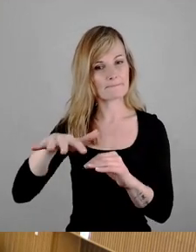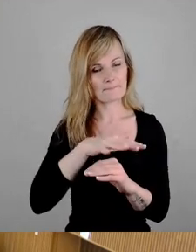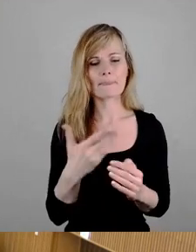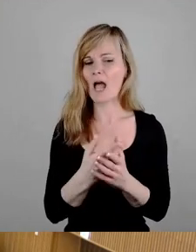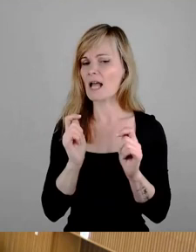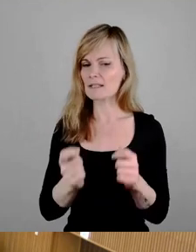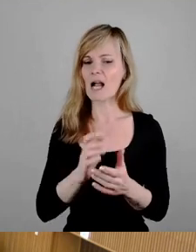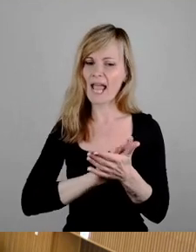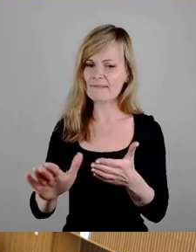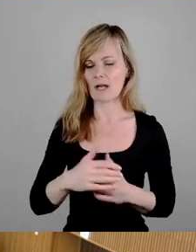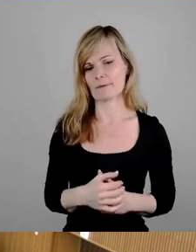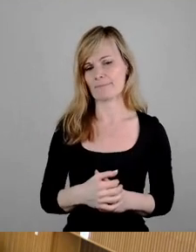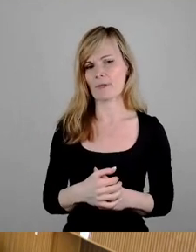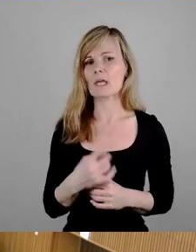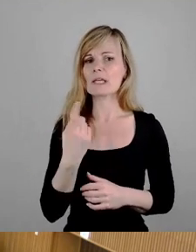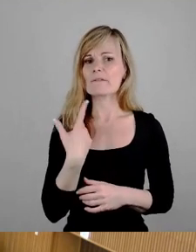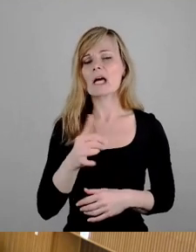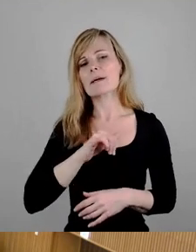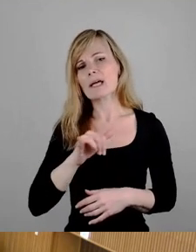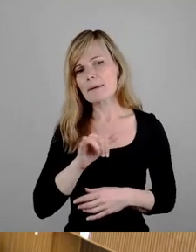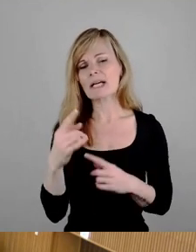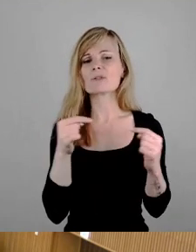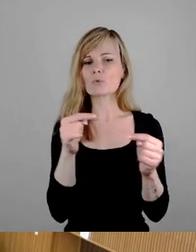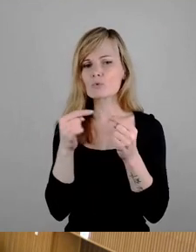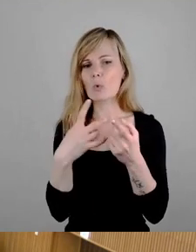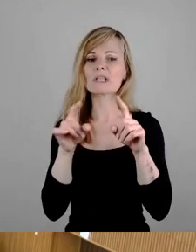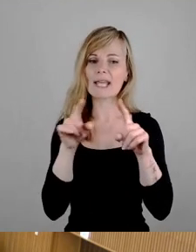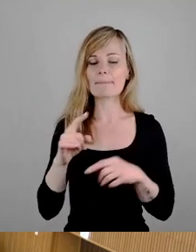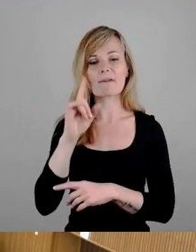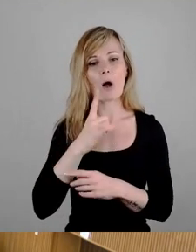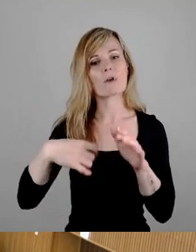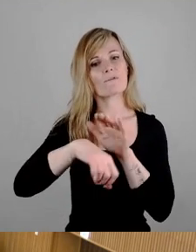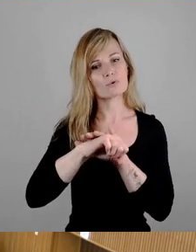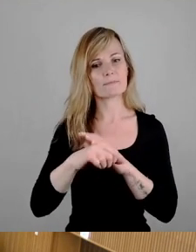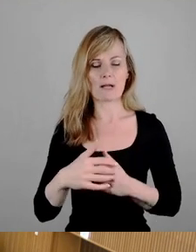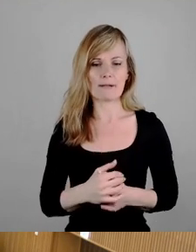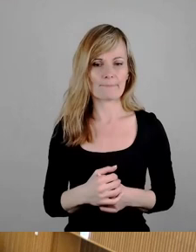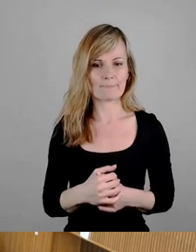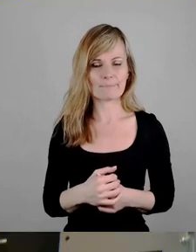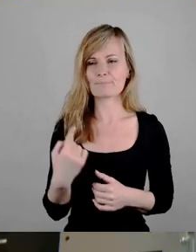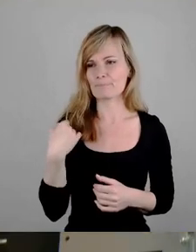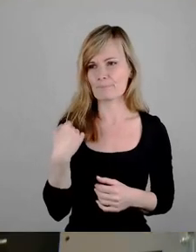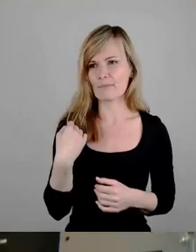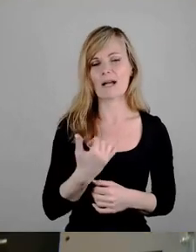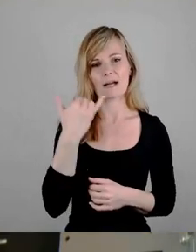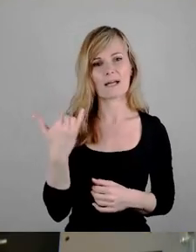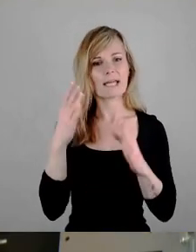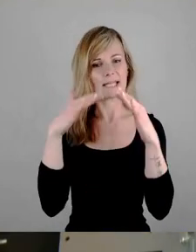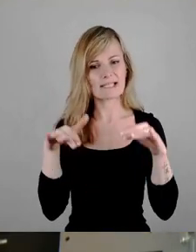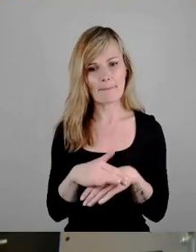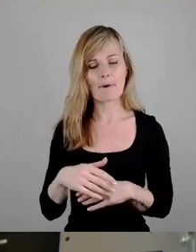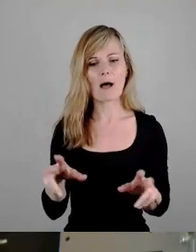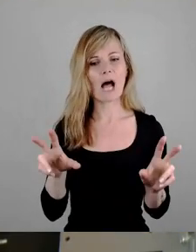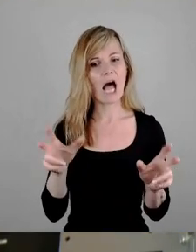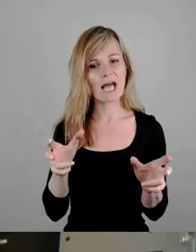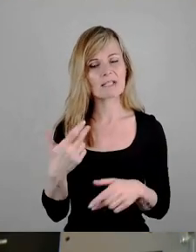immer wieder die Diskussion um Frauenfußball. Ich habe im Dezember letzten Jahres im Radio gehört, dass